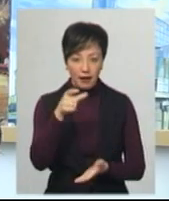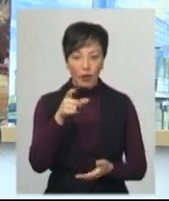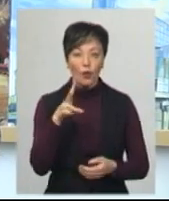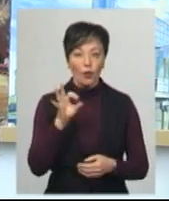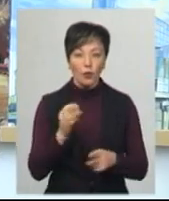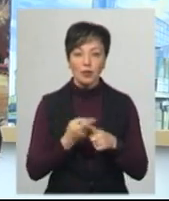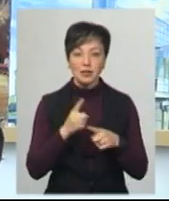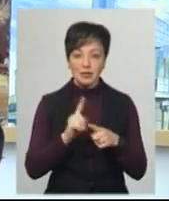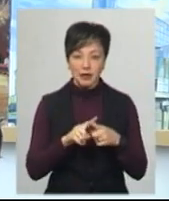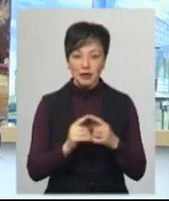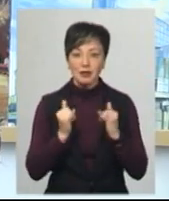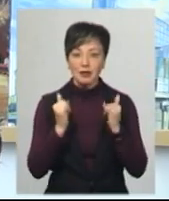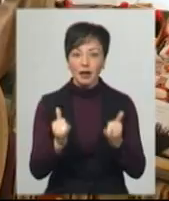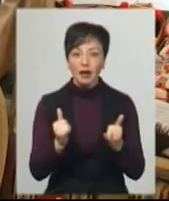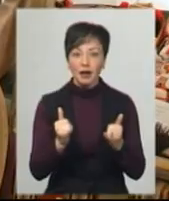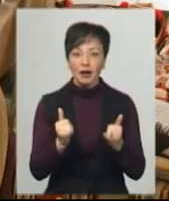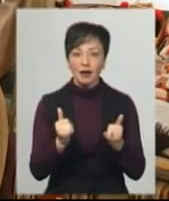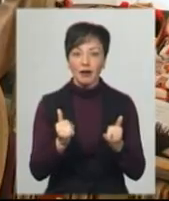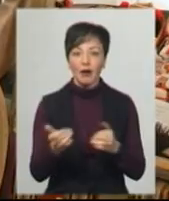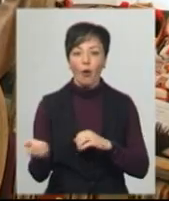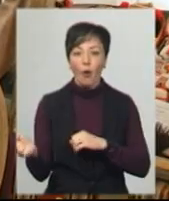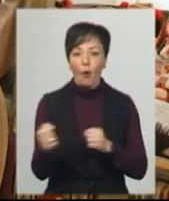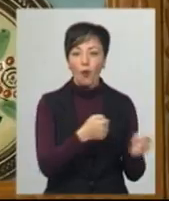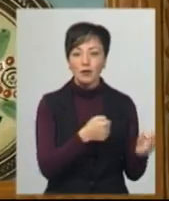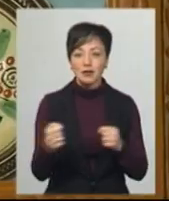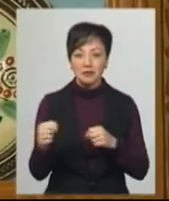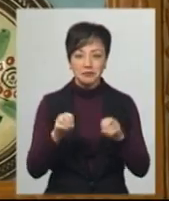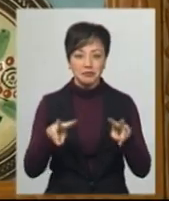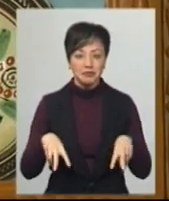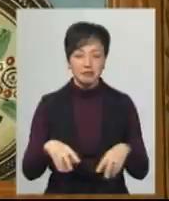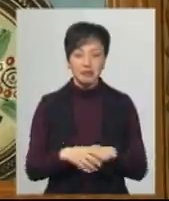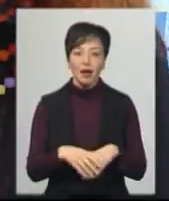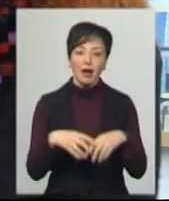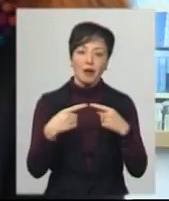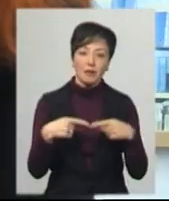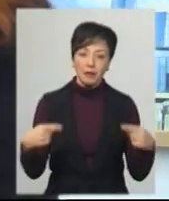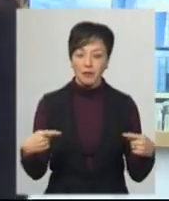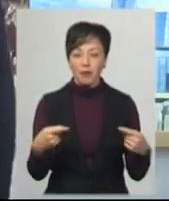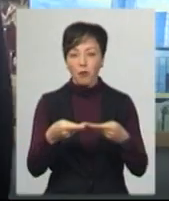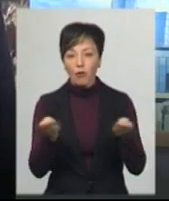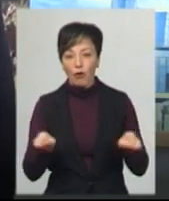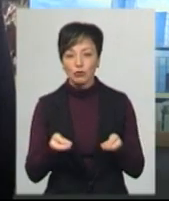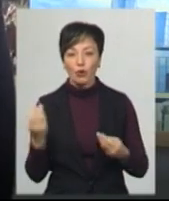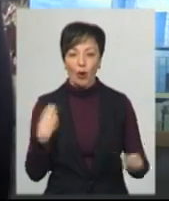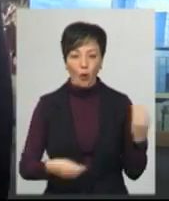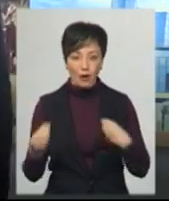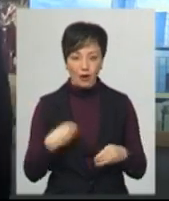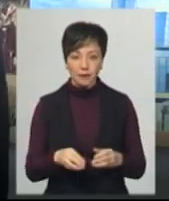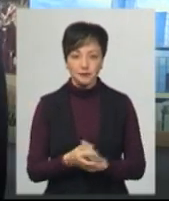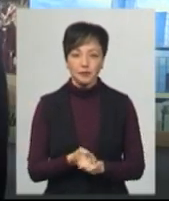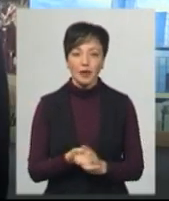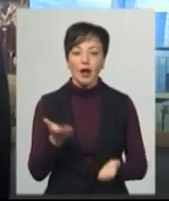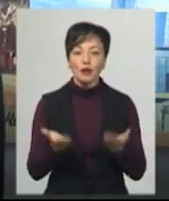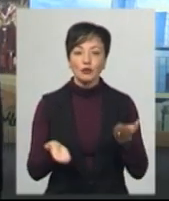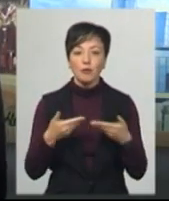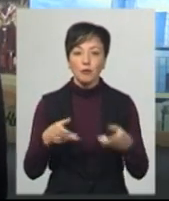це предмет для косаря. Присутні у експозиції і одяг, і предмети посуду. Ну і ось, якщо ми готуємо,